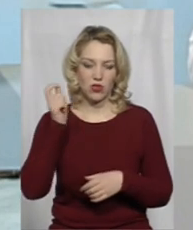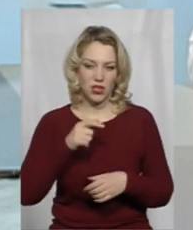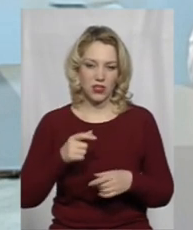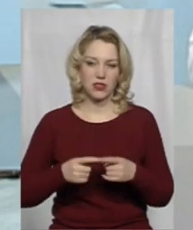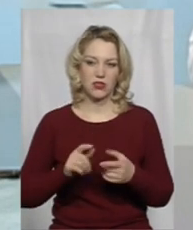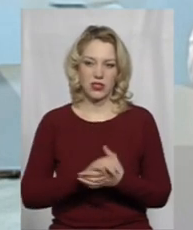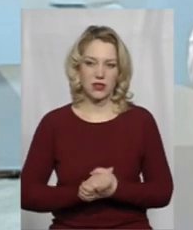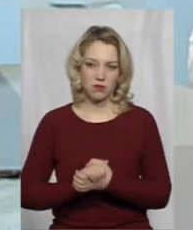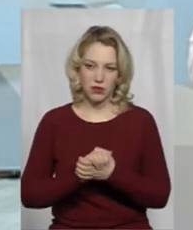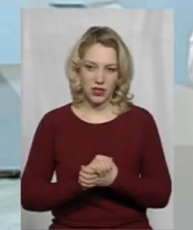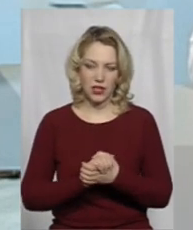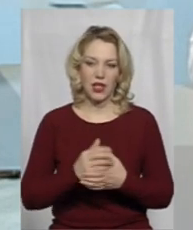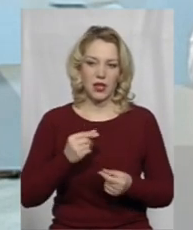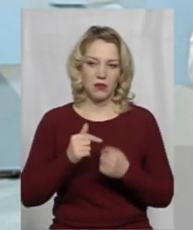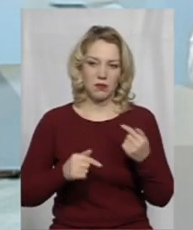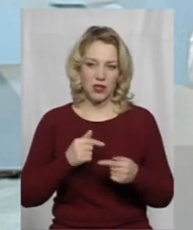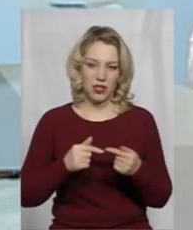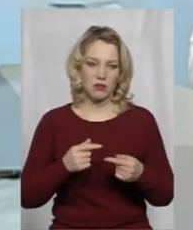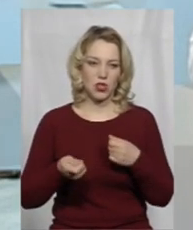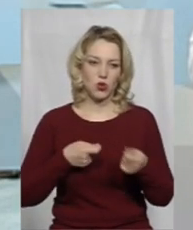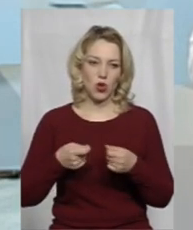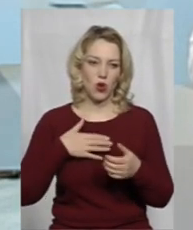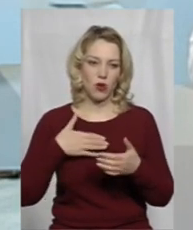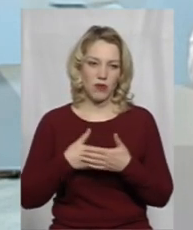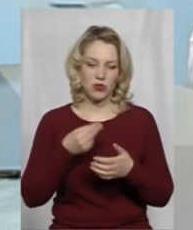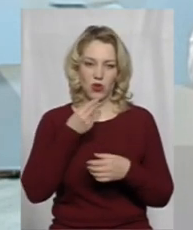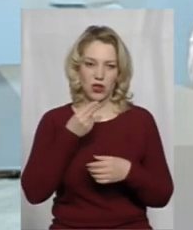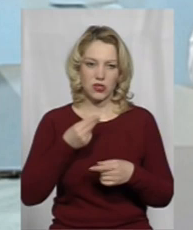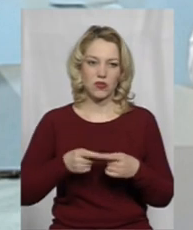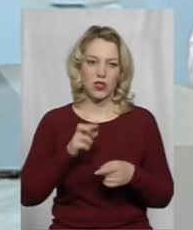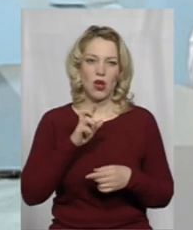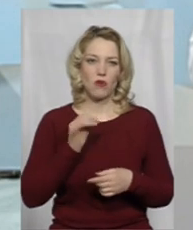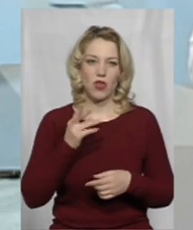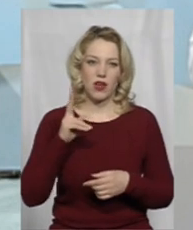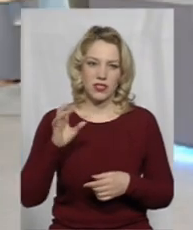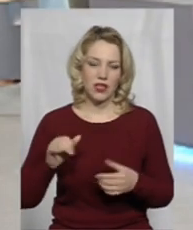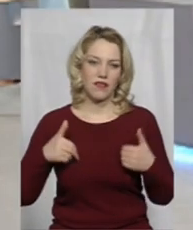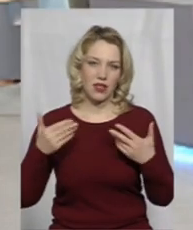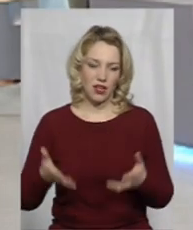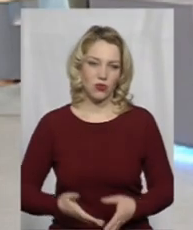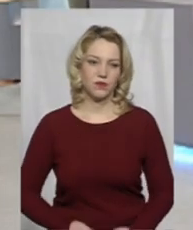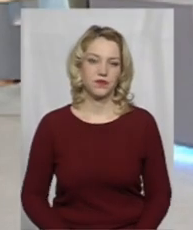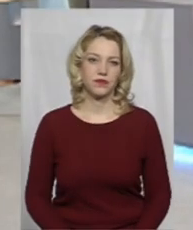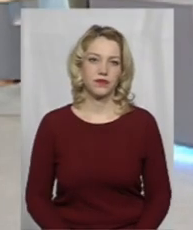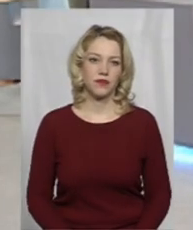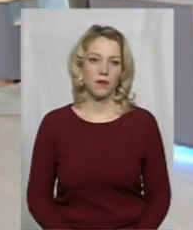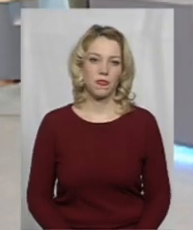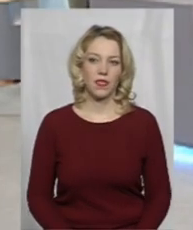підприємців торгівлі, громадського харчування і послуг Людмилою Боярською. Вітаю. Вітаю.